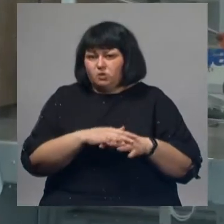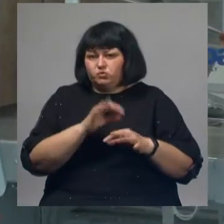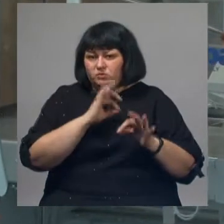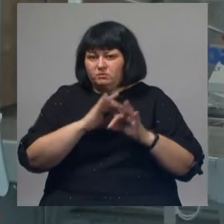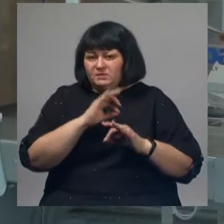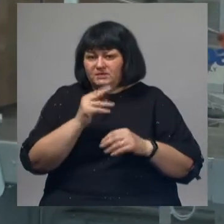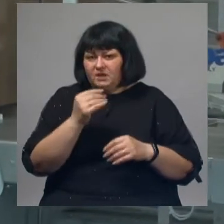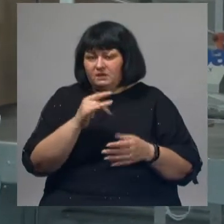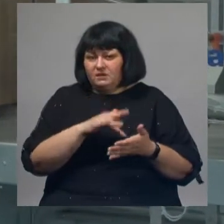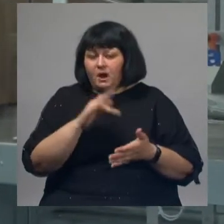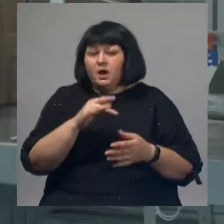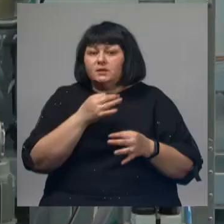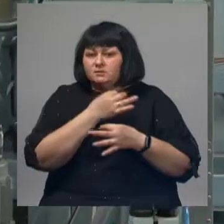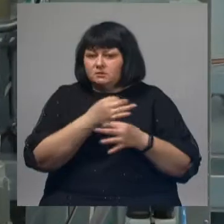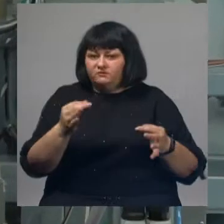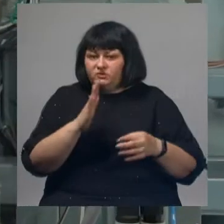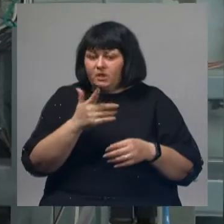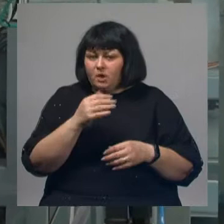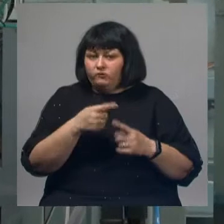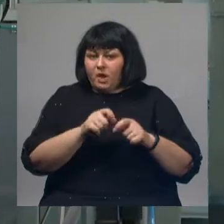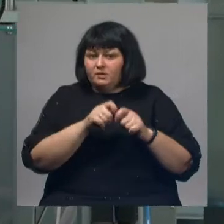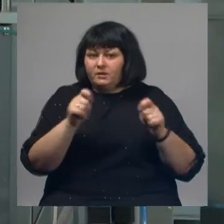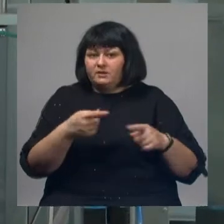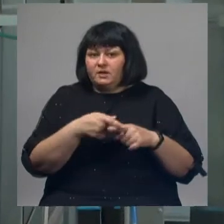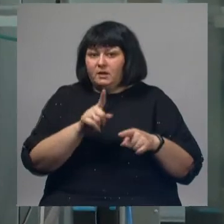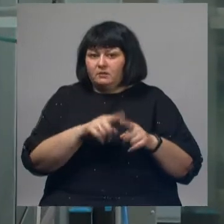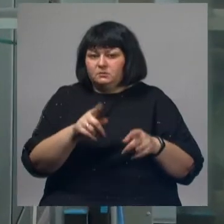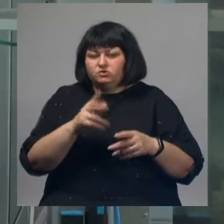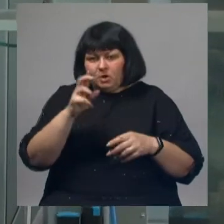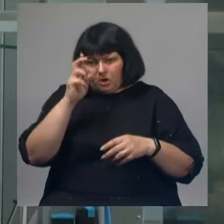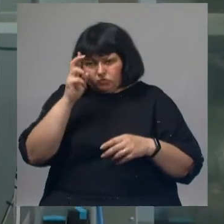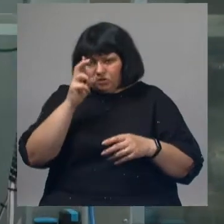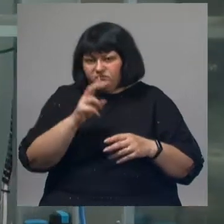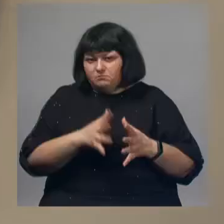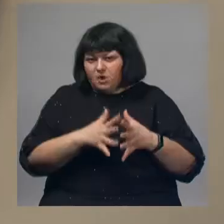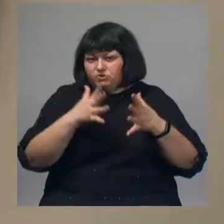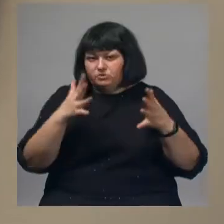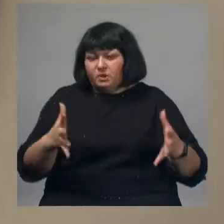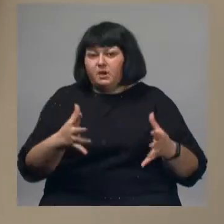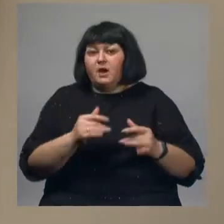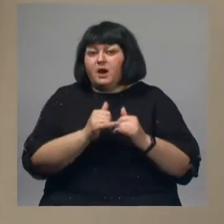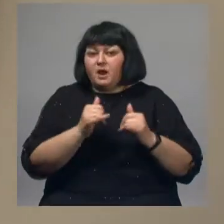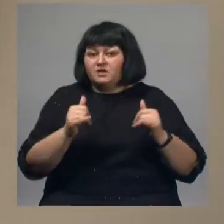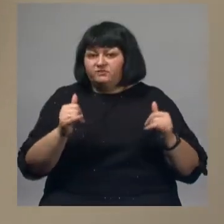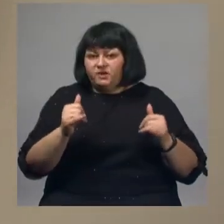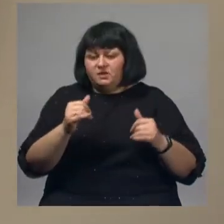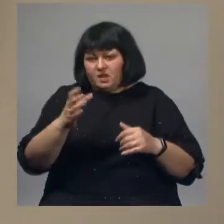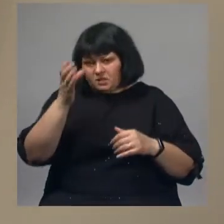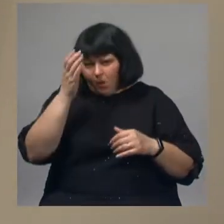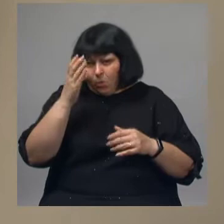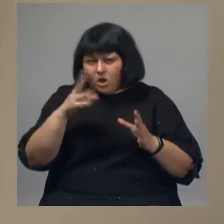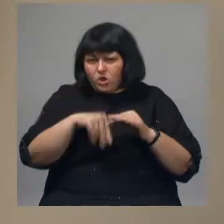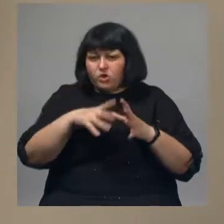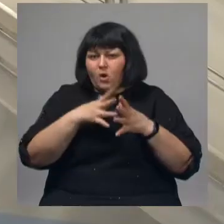Вячеслав Гладков отметил, что открытие такого объекта – событие федерального масштаба. Развитие наукоемких, современных